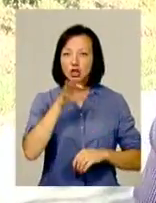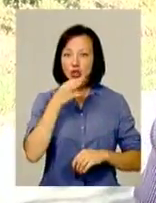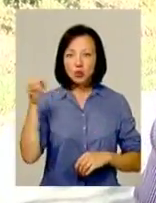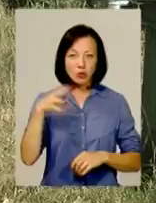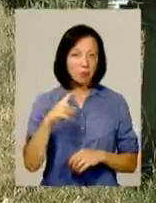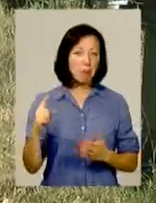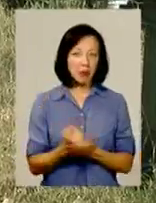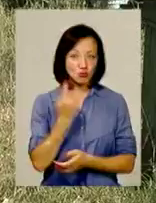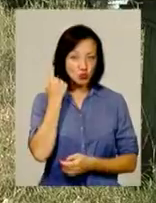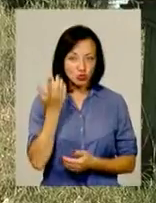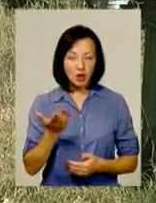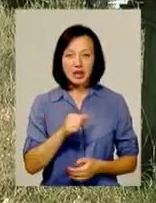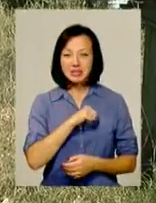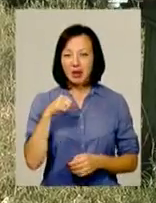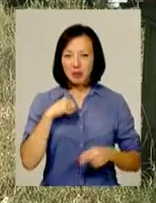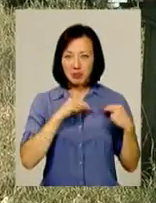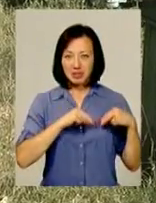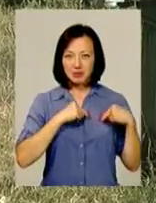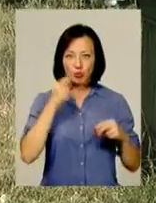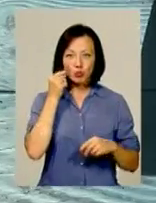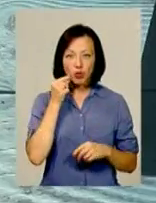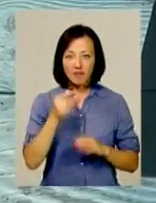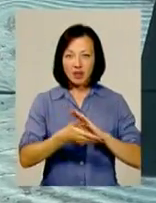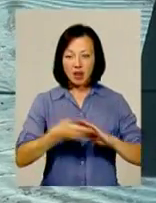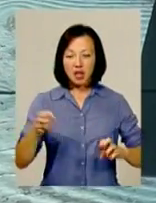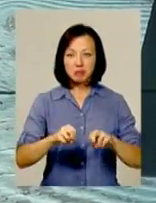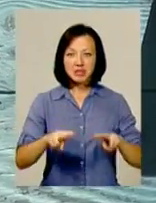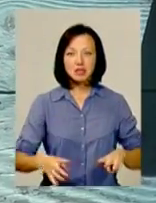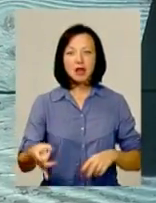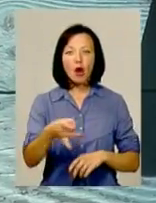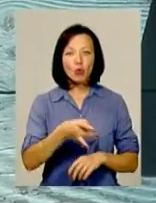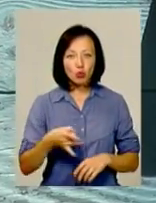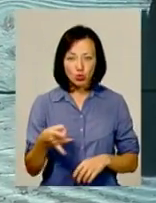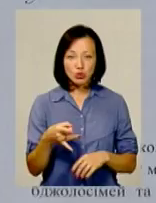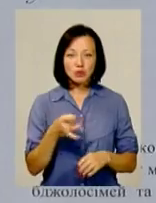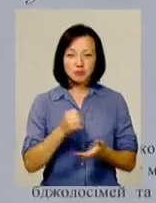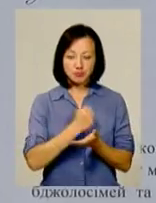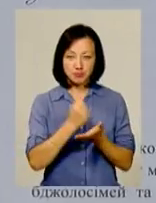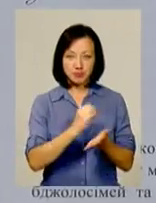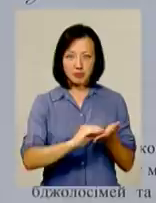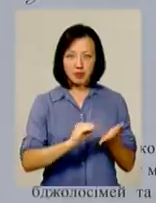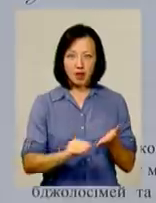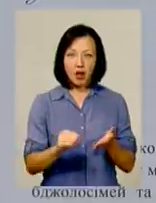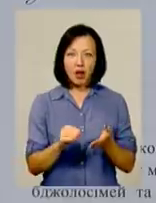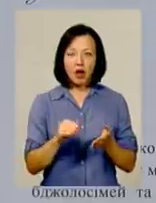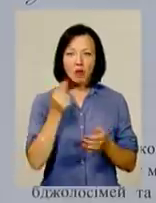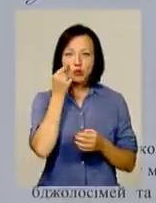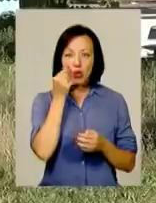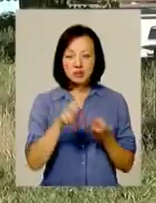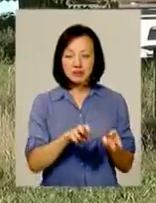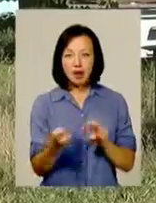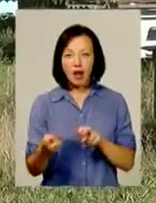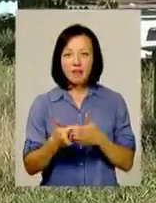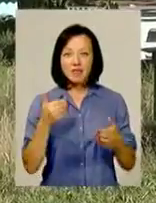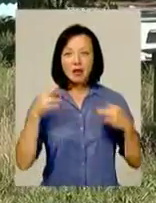вперше про це чує. А от самі бджолярі не сиділи, склавши рук. Викикали спеціалістів з району, котрі винесли вердикт. Комахи здихали від протруювачів.